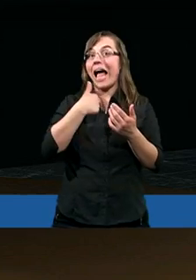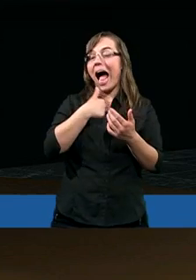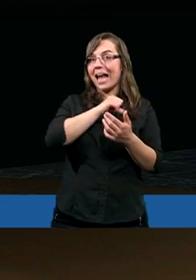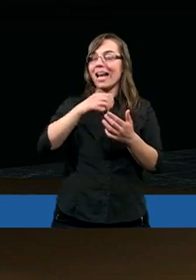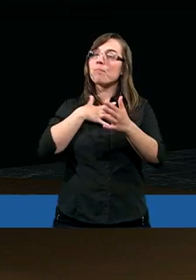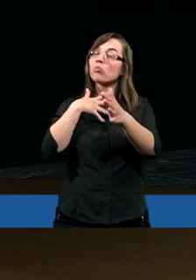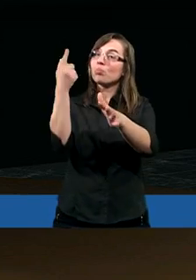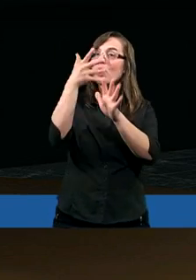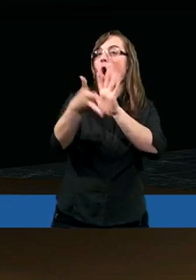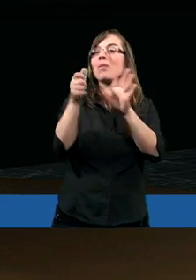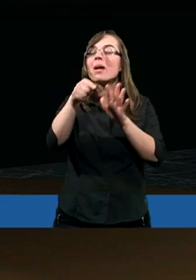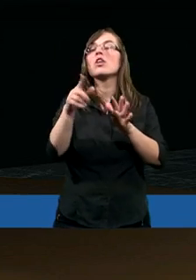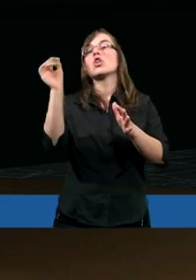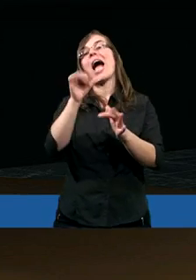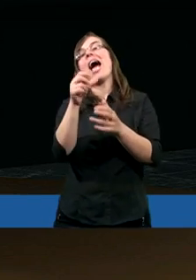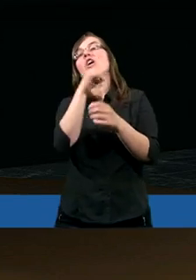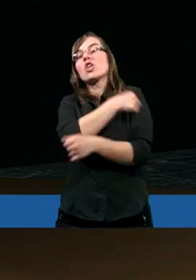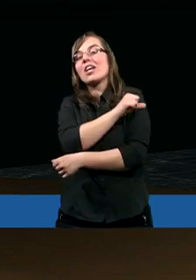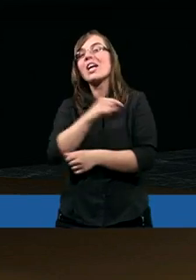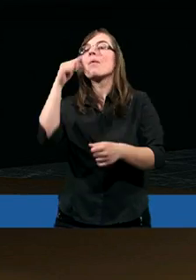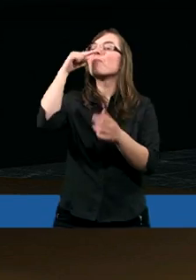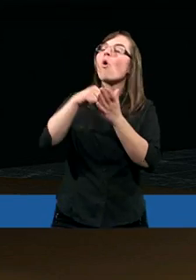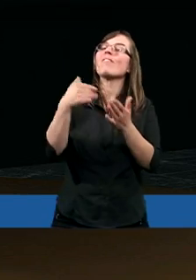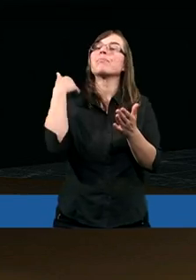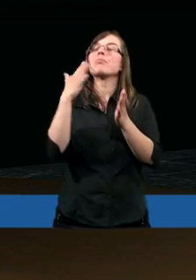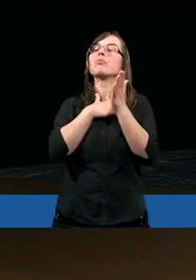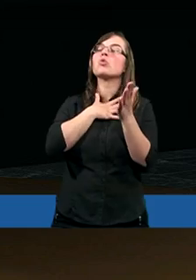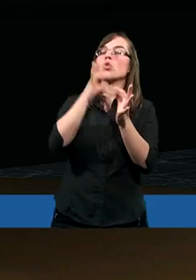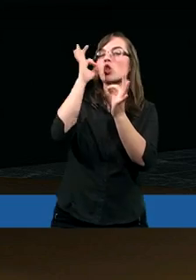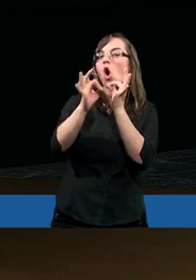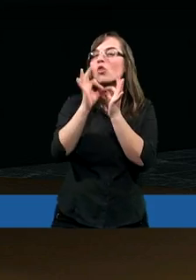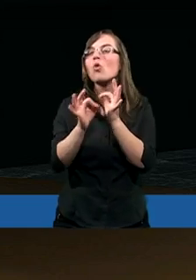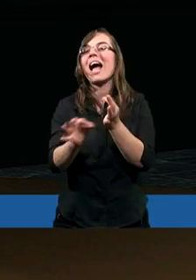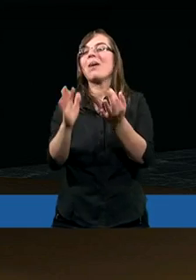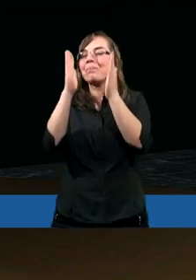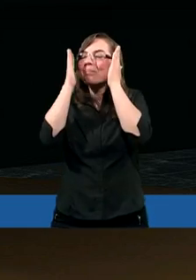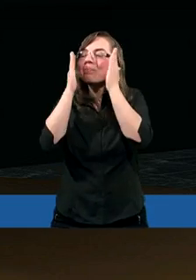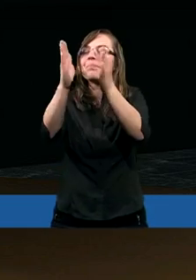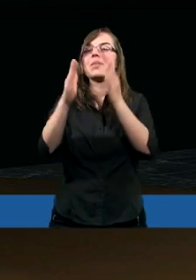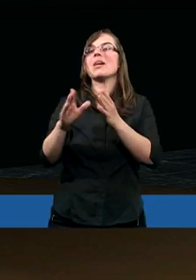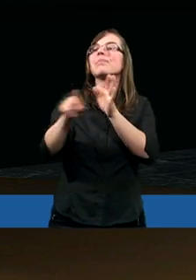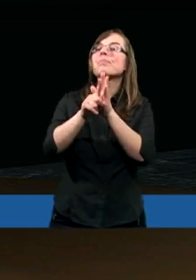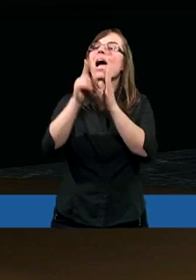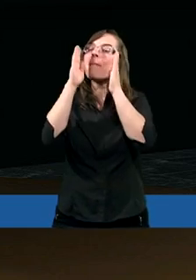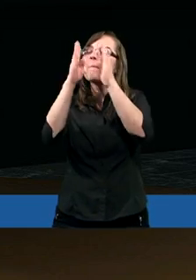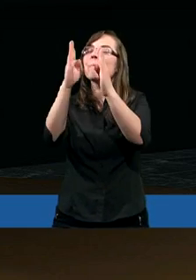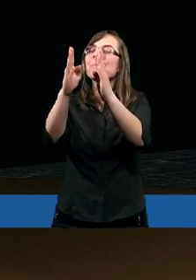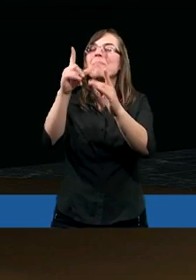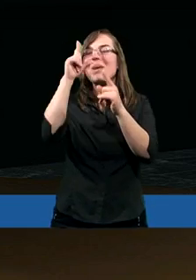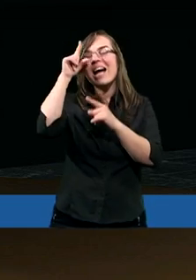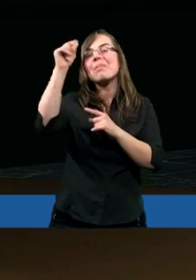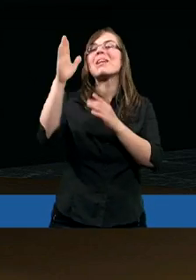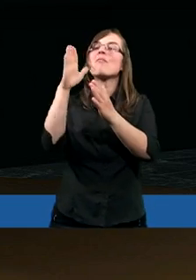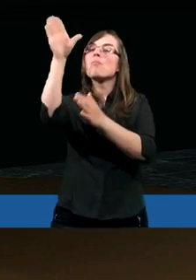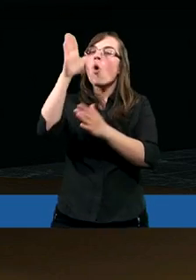chrześcijanin ma dążyć do tej doskonałości Bożej. Że chrześcijaństwo jest pewną drogą rozwoju. Tak jak Pan Jezus